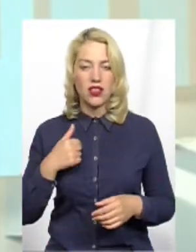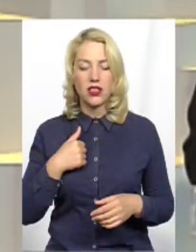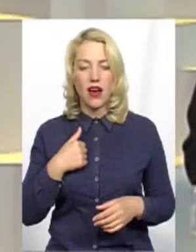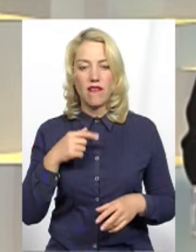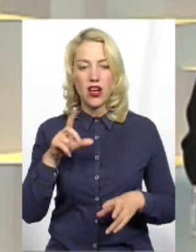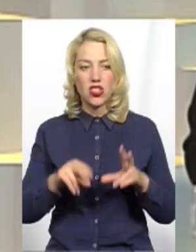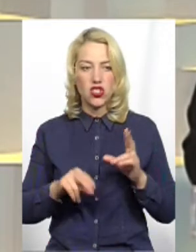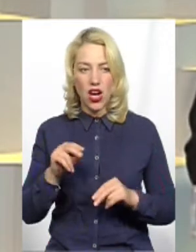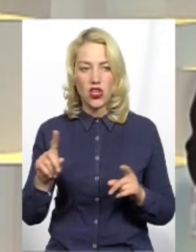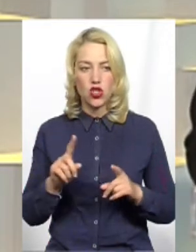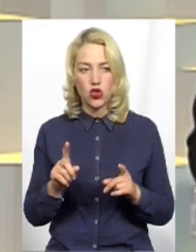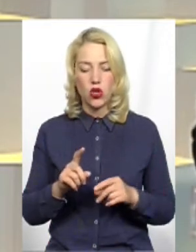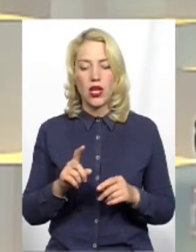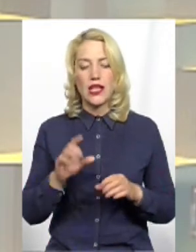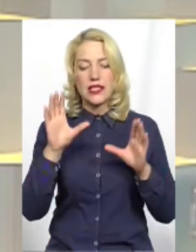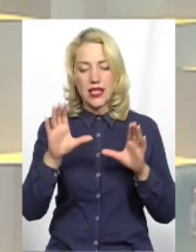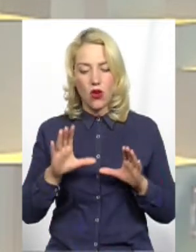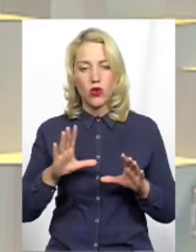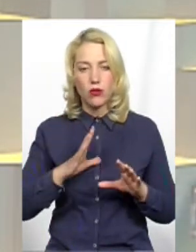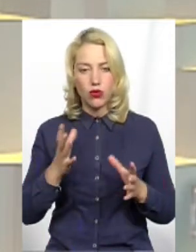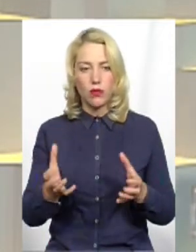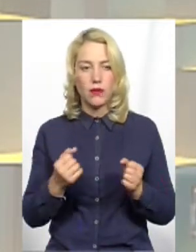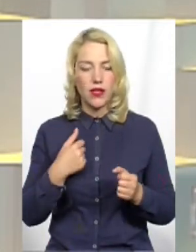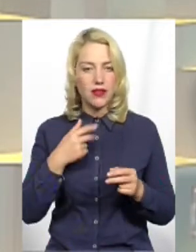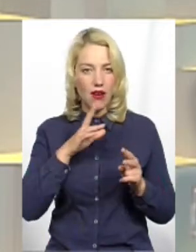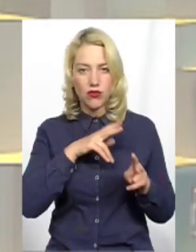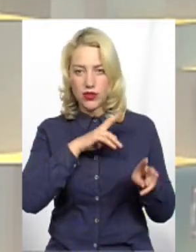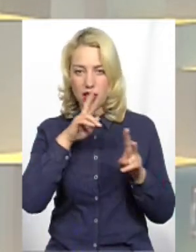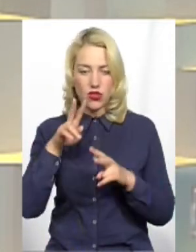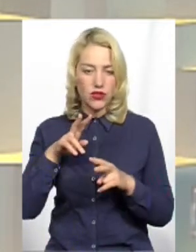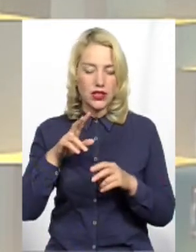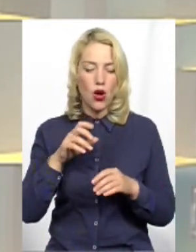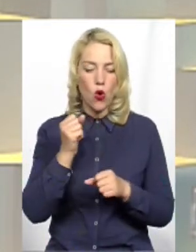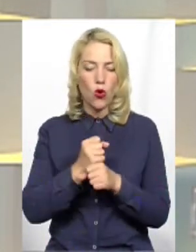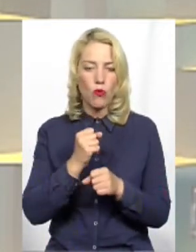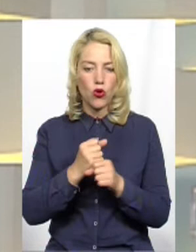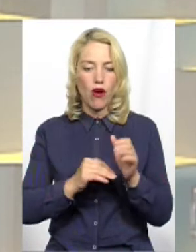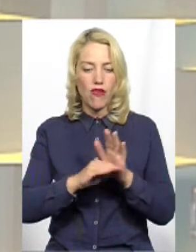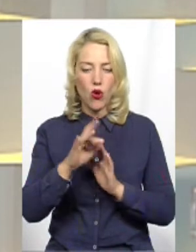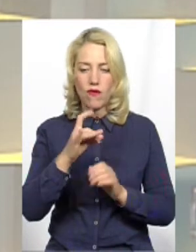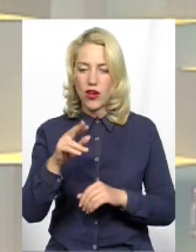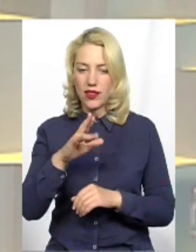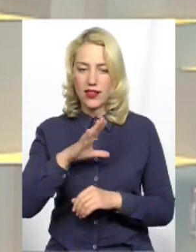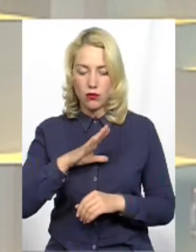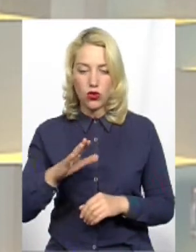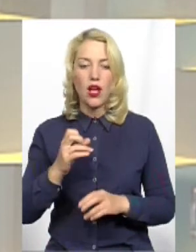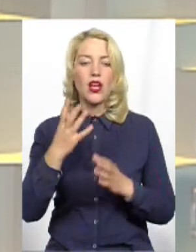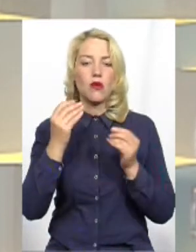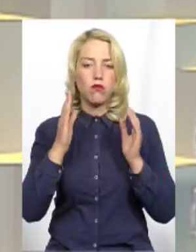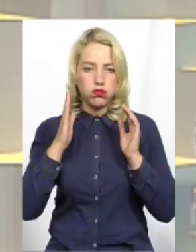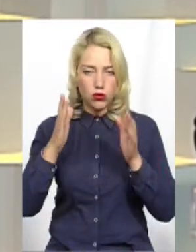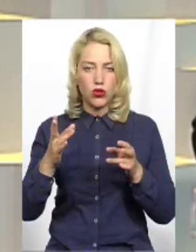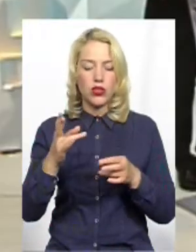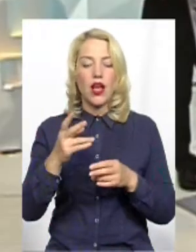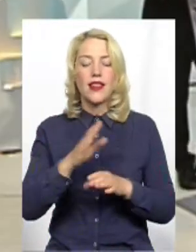напевне, що все-таки приймалися, я не особливо відстеживаю роботу Верховної Ради, але вважаю, що їх треба не тільки приймати, їх ще треба